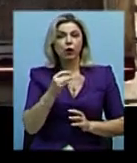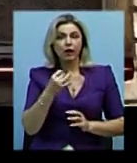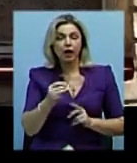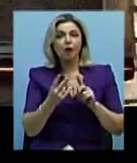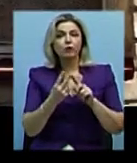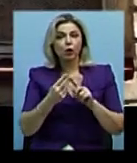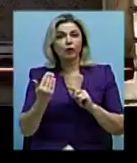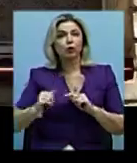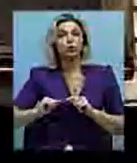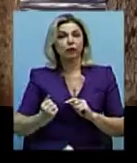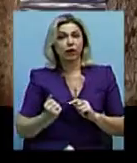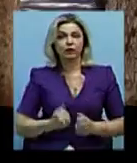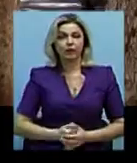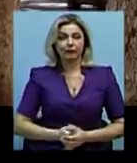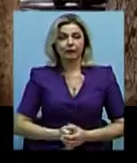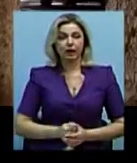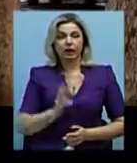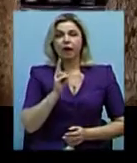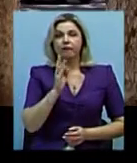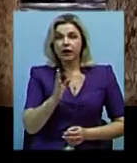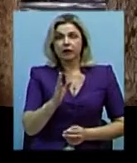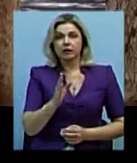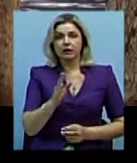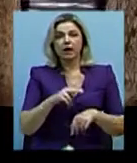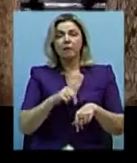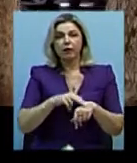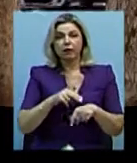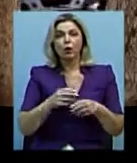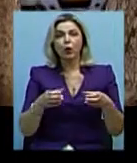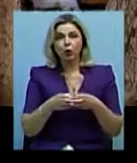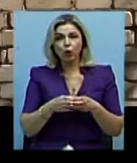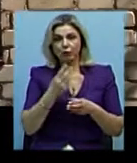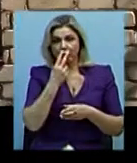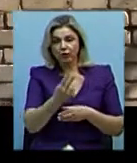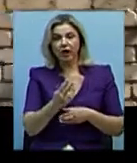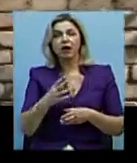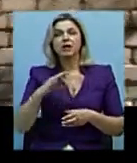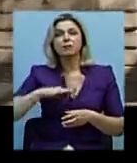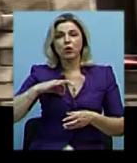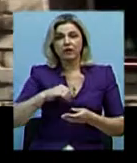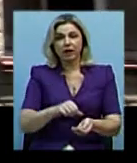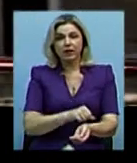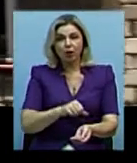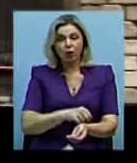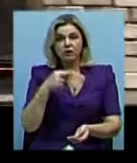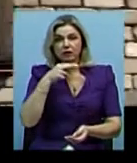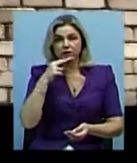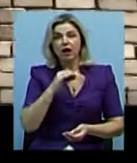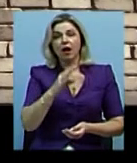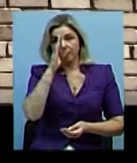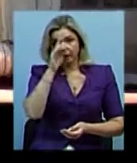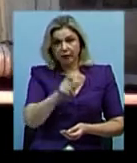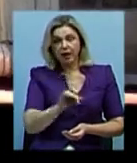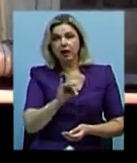Інший – його товариш. У квартирі слідчо-оперативна група виявила сліди вживання наркотичних засобів. І він і його товариш